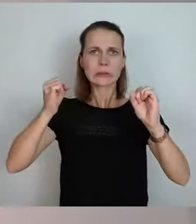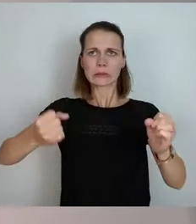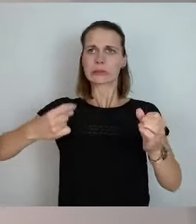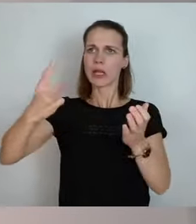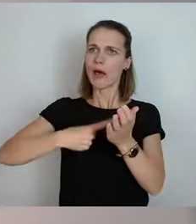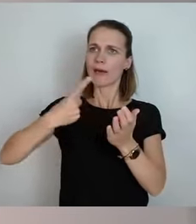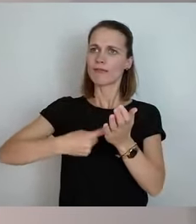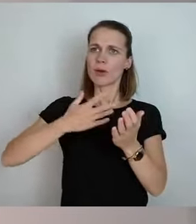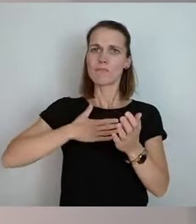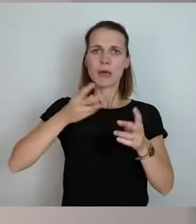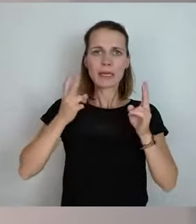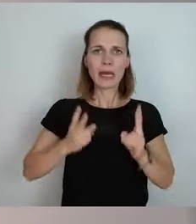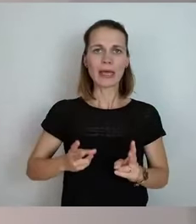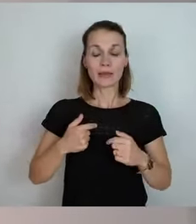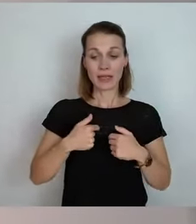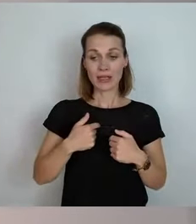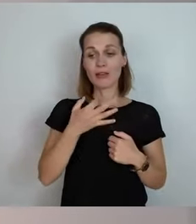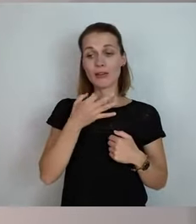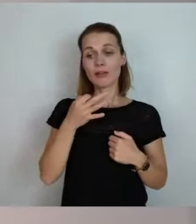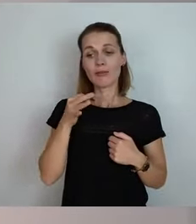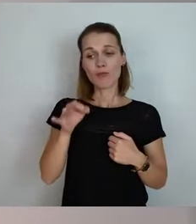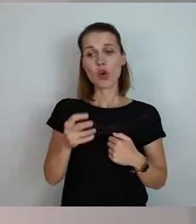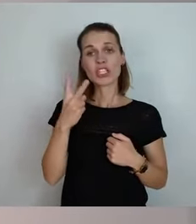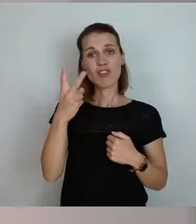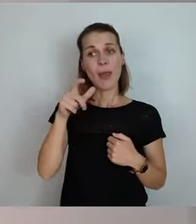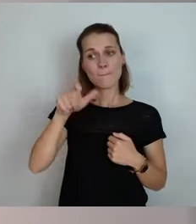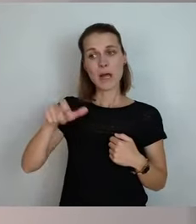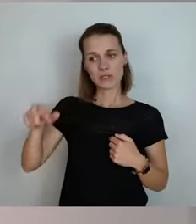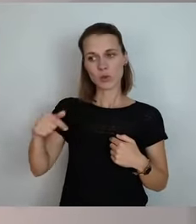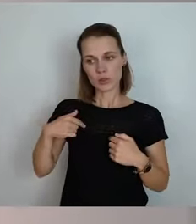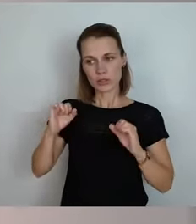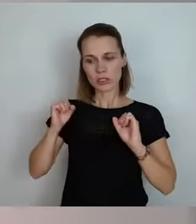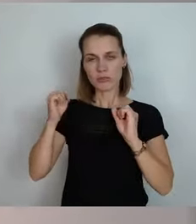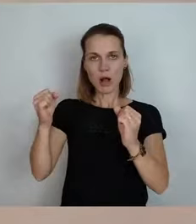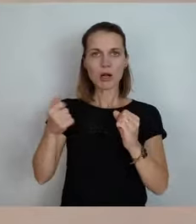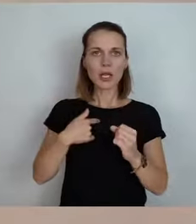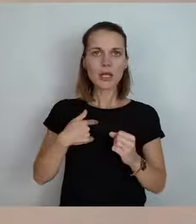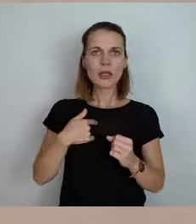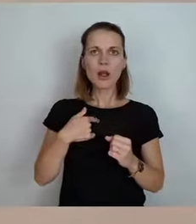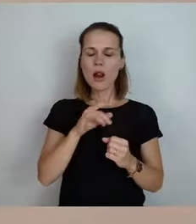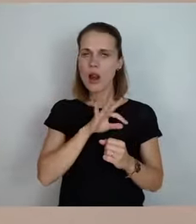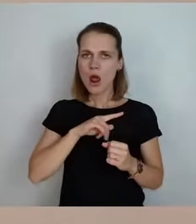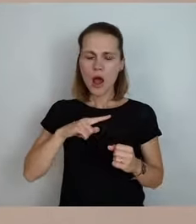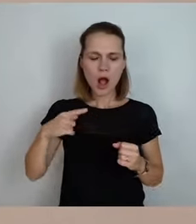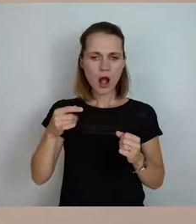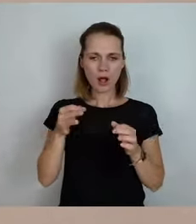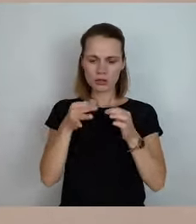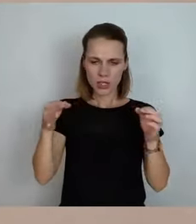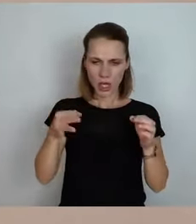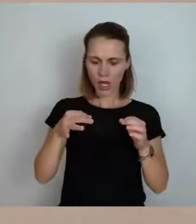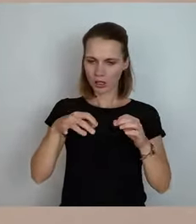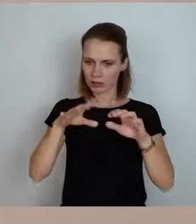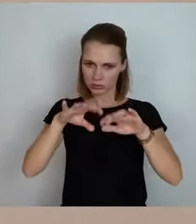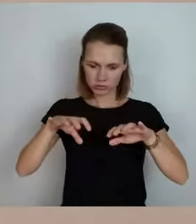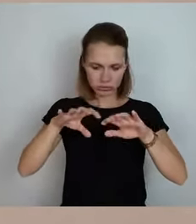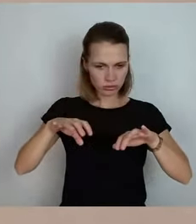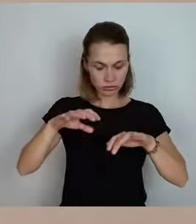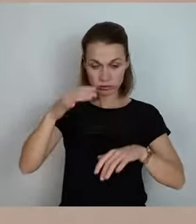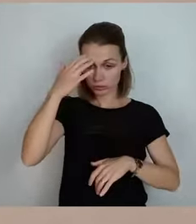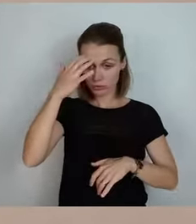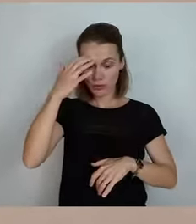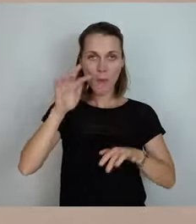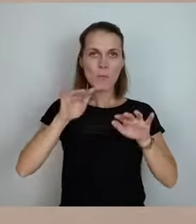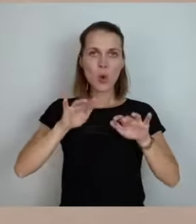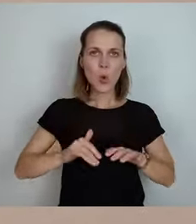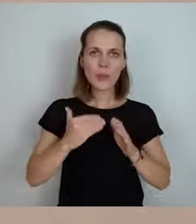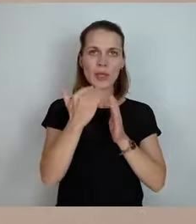das selber jetzt für zwei Personen mal gemacht. Also man ist tagelang beschäftigt, diese ganze Bürokratie zu ordern. Also es